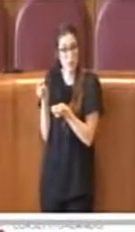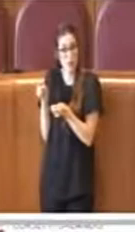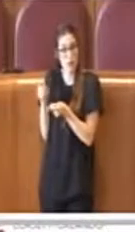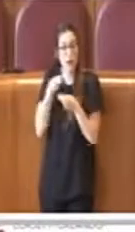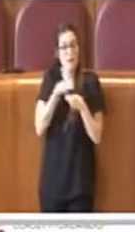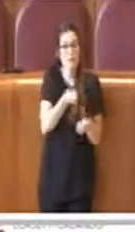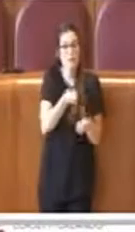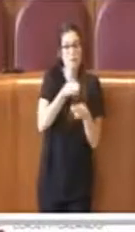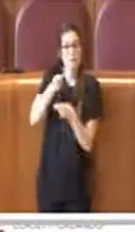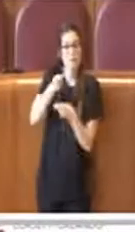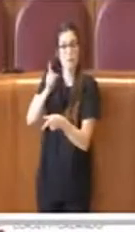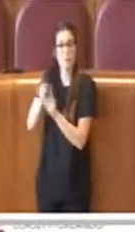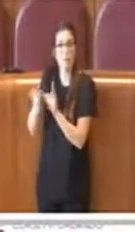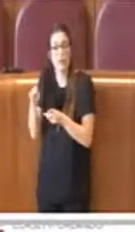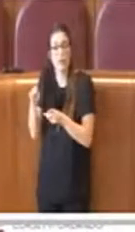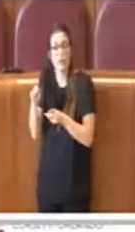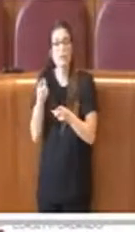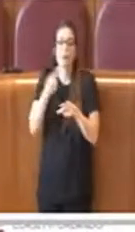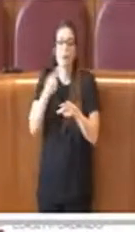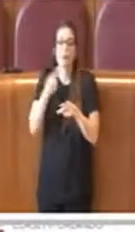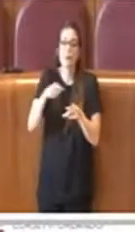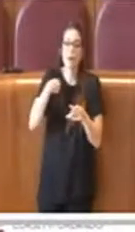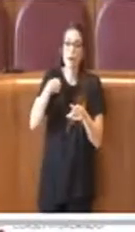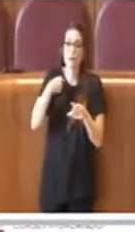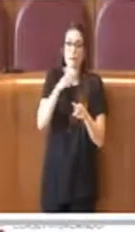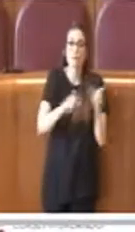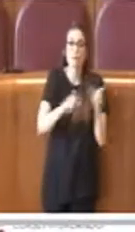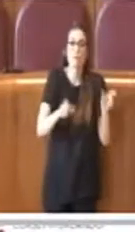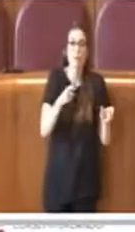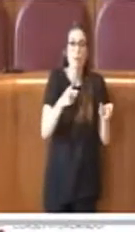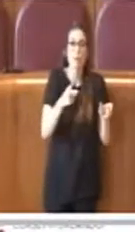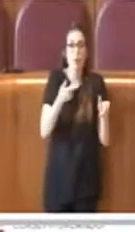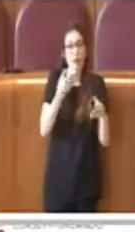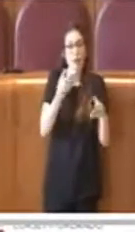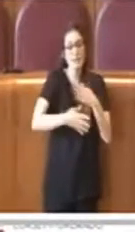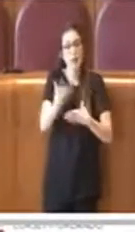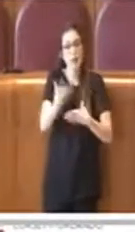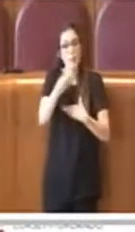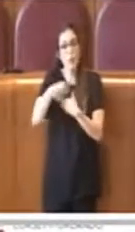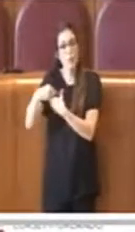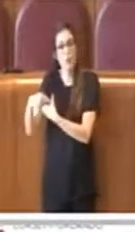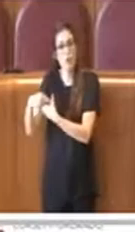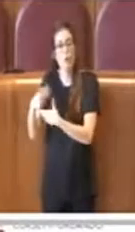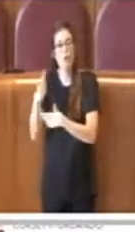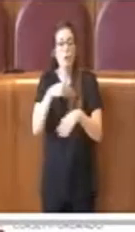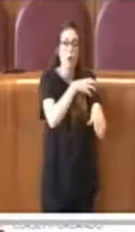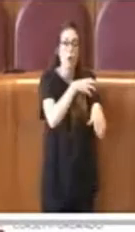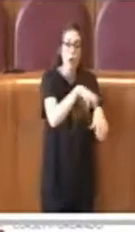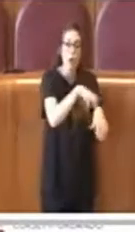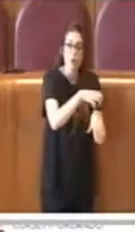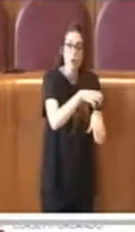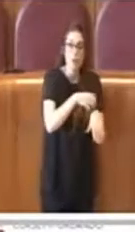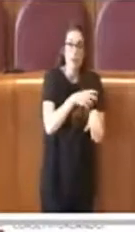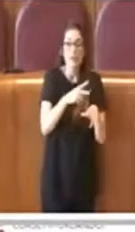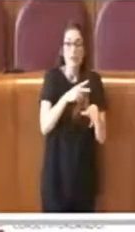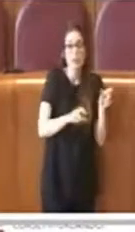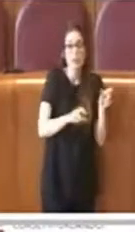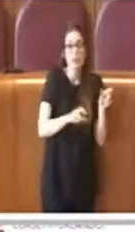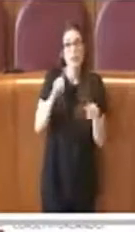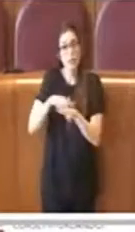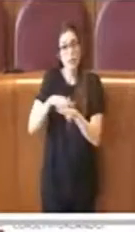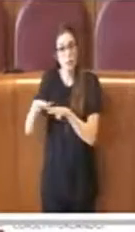alle politiche a favore delle persone con disabilità e delle loro famiglie e di coinvolgere le consulte sia cittadina che municipali,